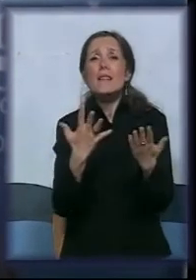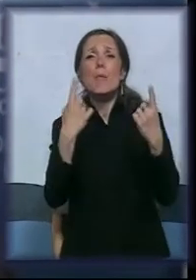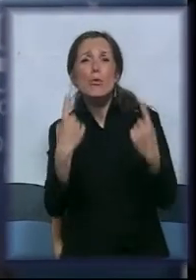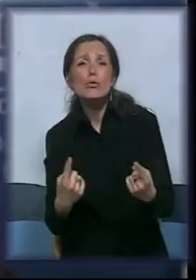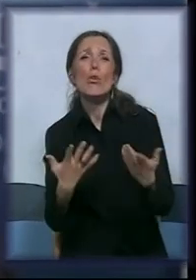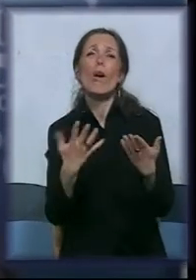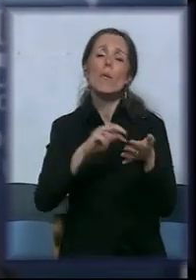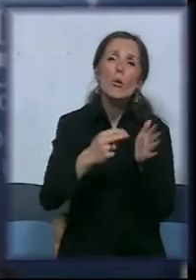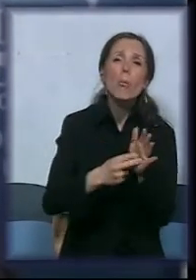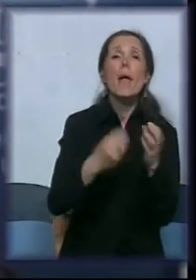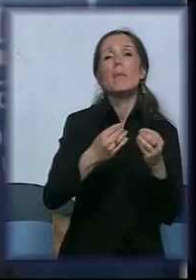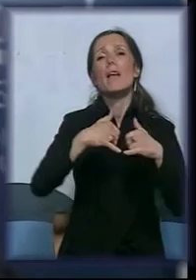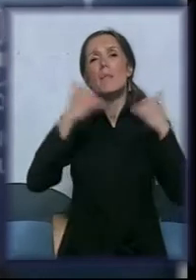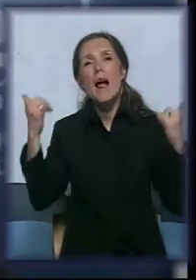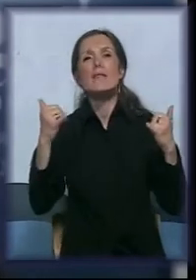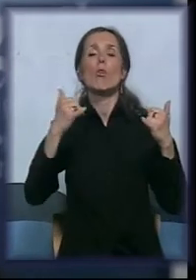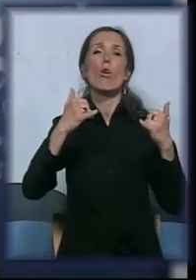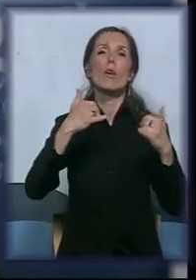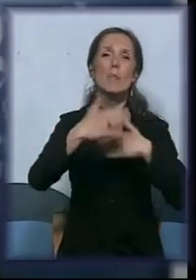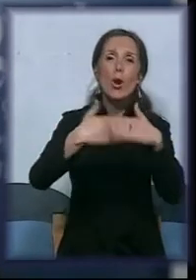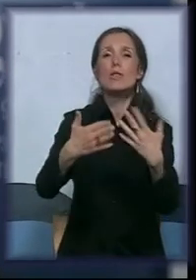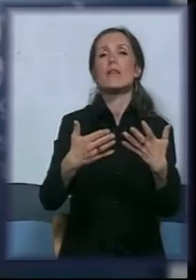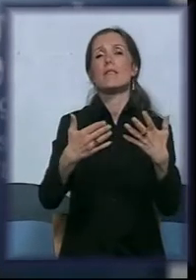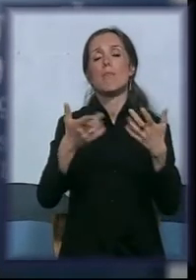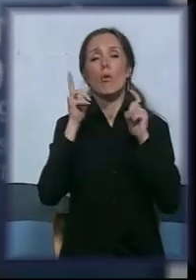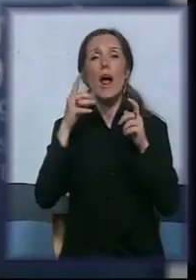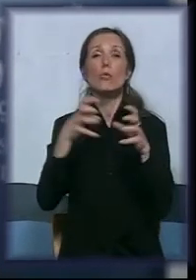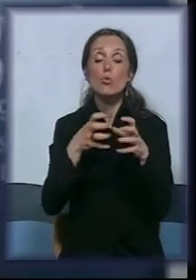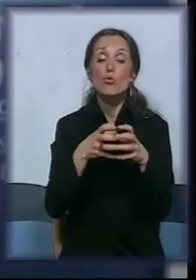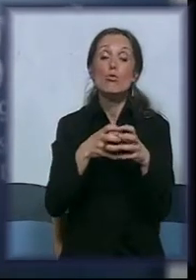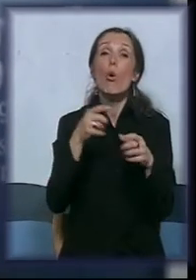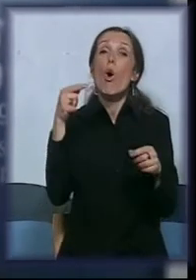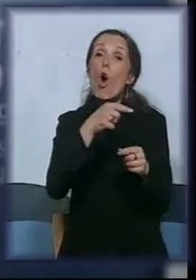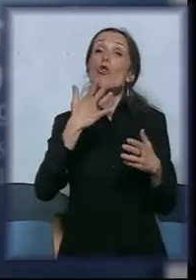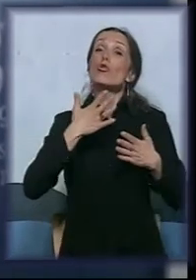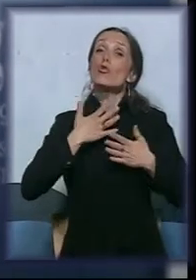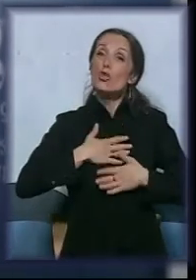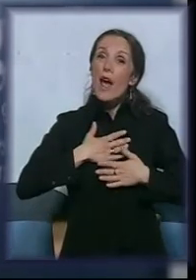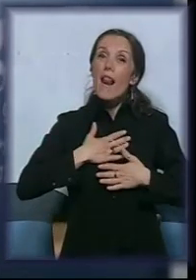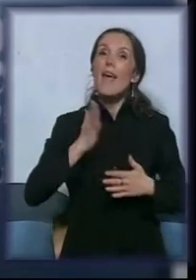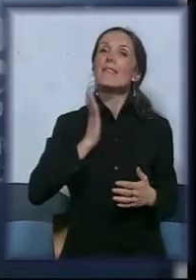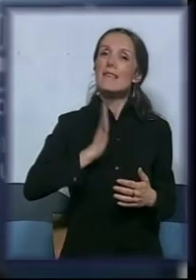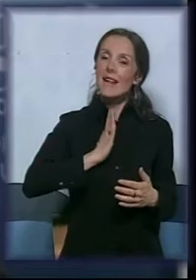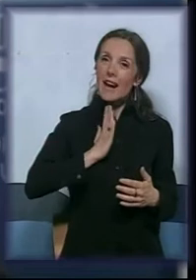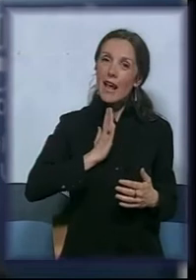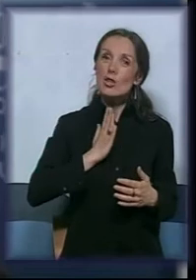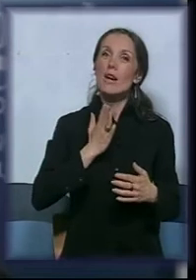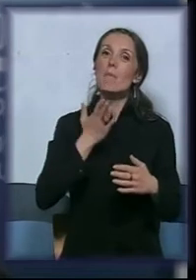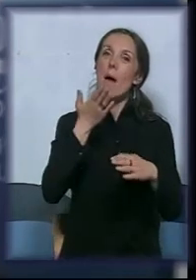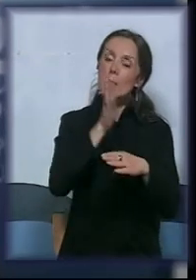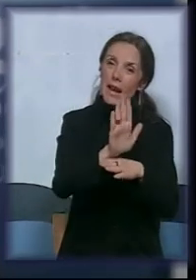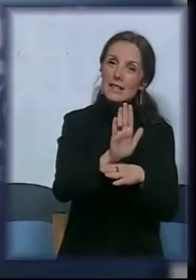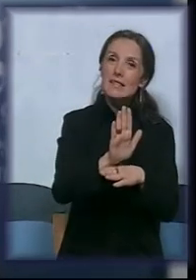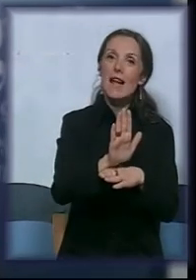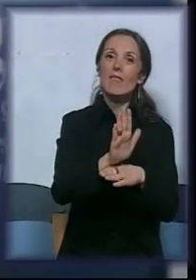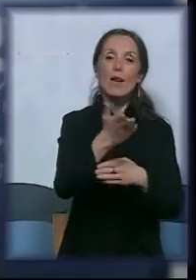razvojnim procesima grada i uopšte u društvu žele da građanima se predstave interaktivno